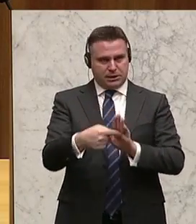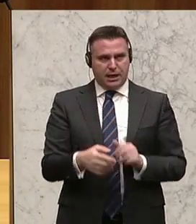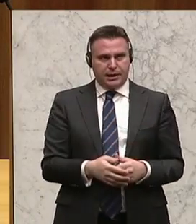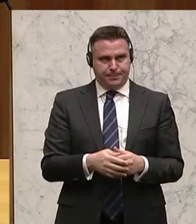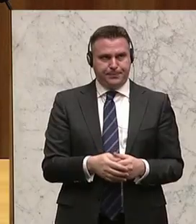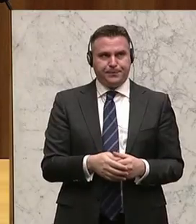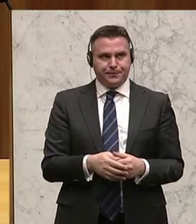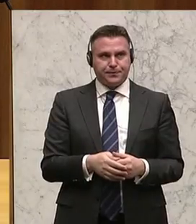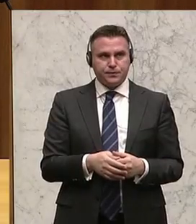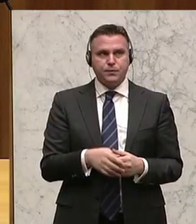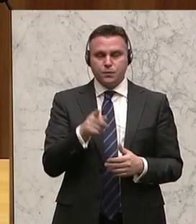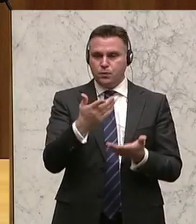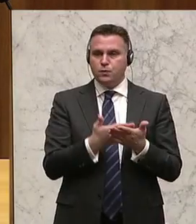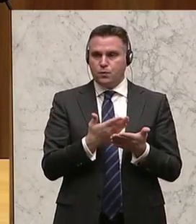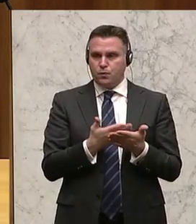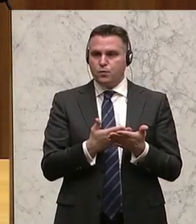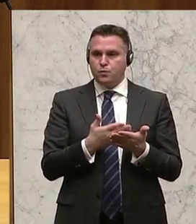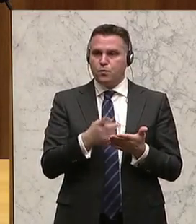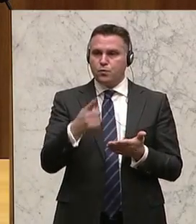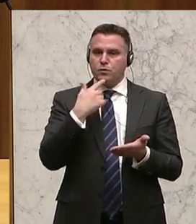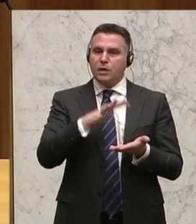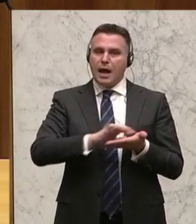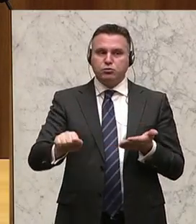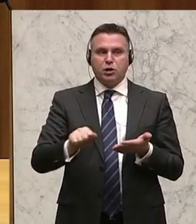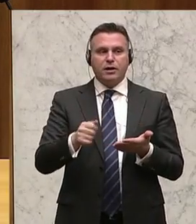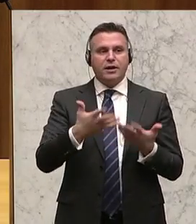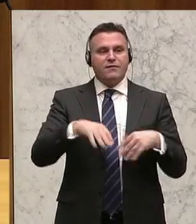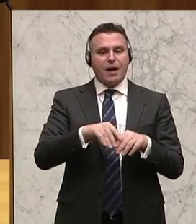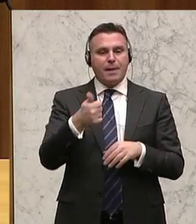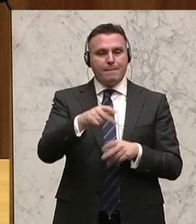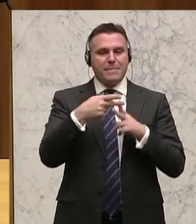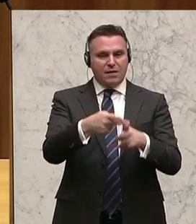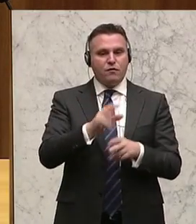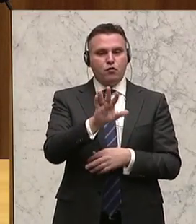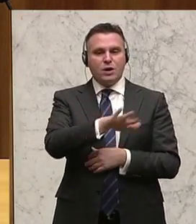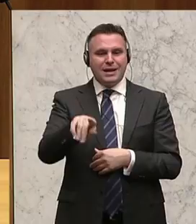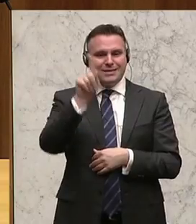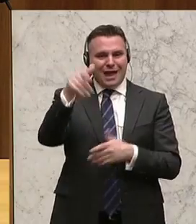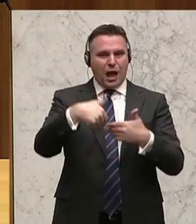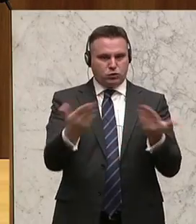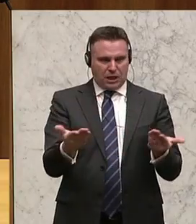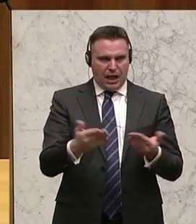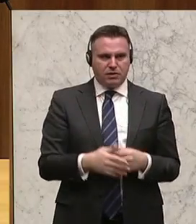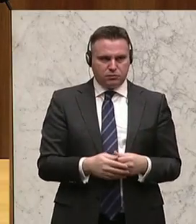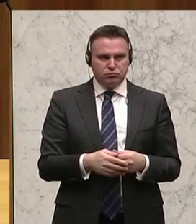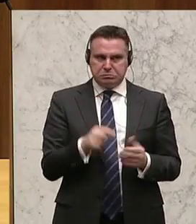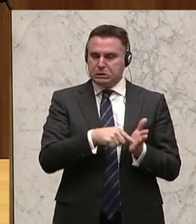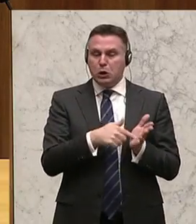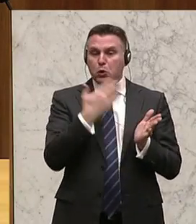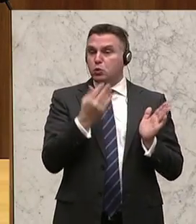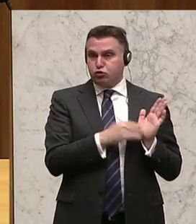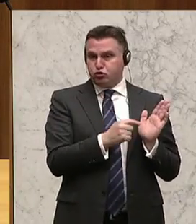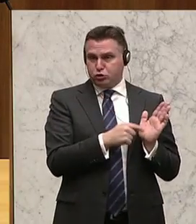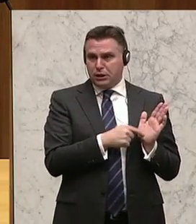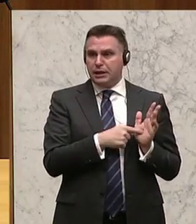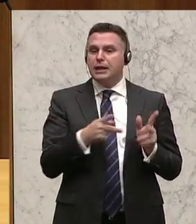die Kürzung oder beziehungsweise die Abschaffung der Familienbeihilfe für Kinder, die im Ausland sind. Das steht hier nicht drinnen.